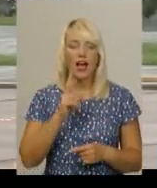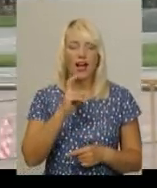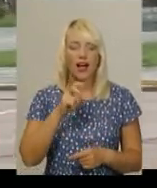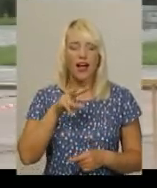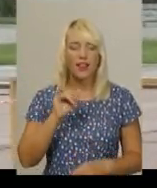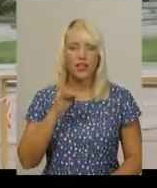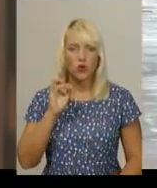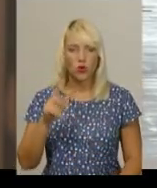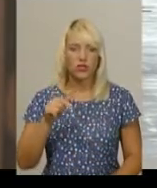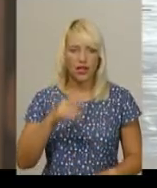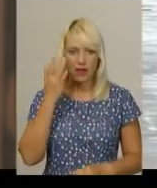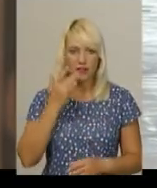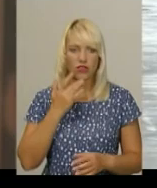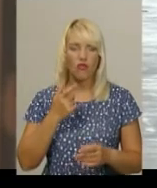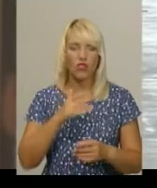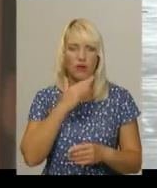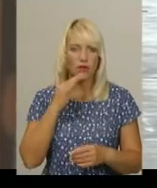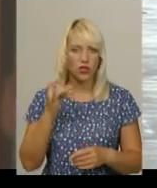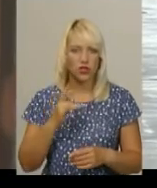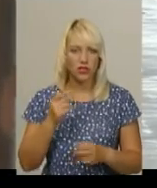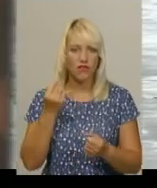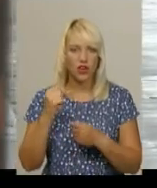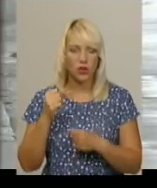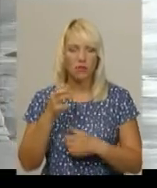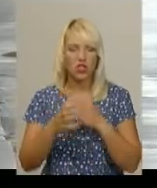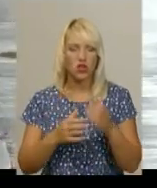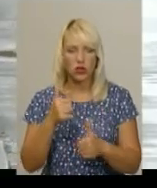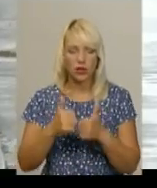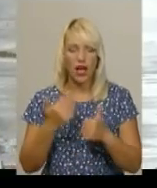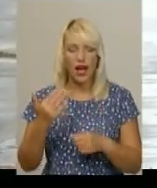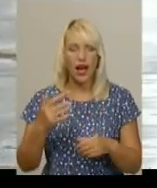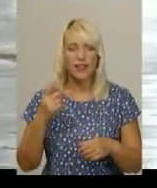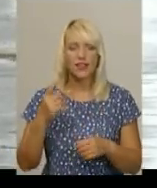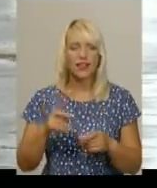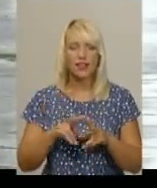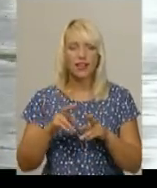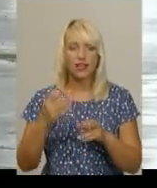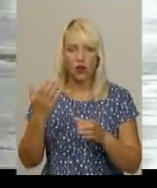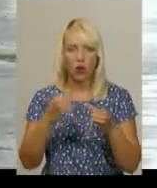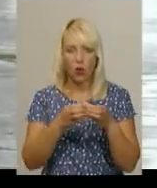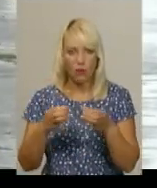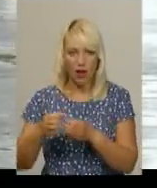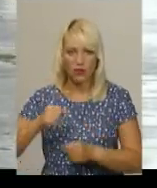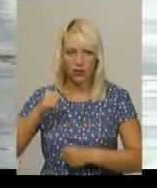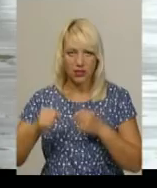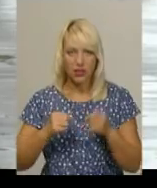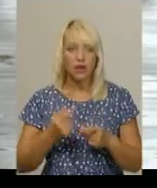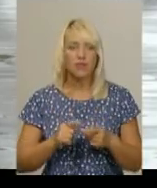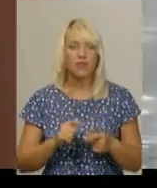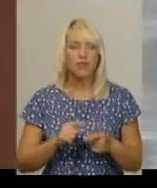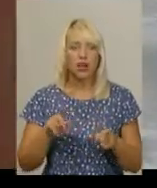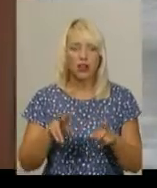неодноразово виграє національні змагання. А є одноліток із Хмельницького, які були чемпіонками в командній гонці першого дня змагань у